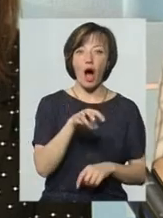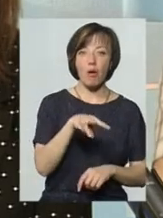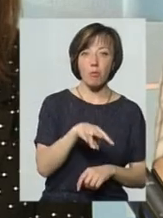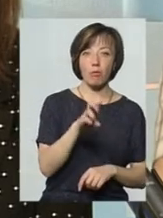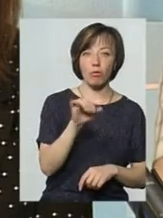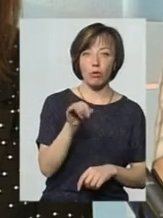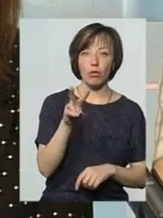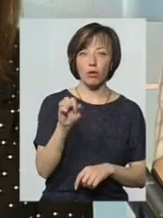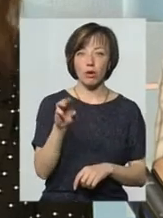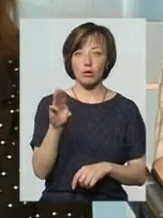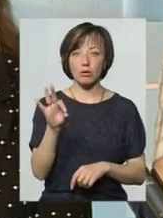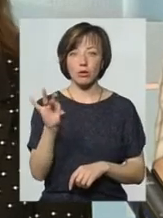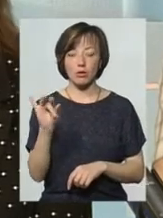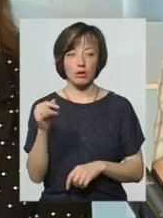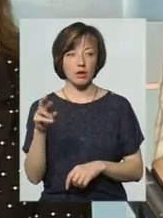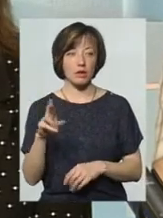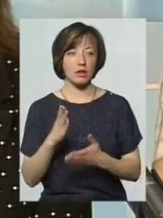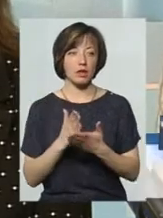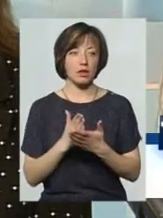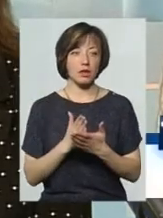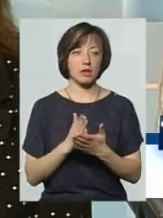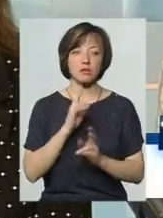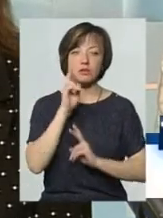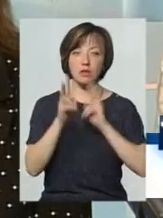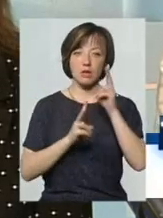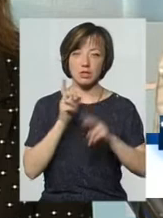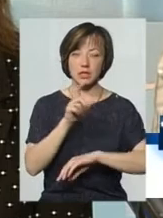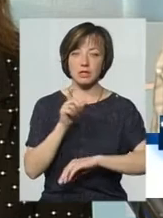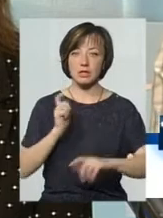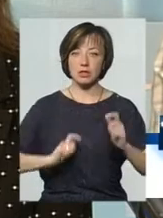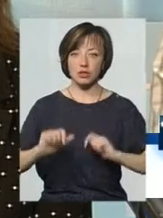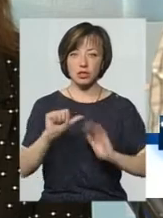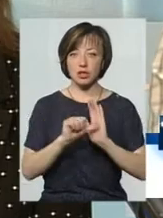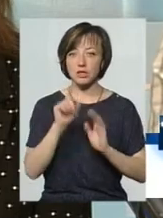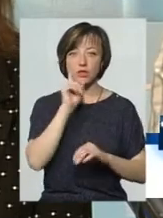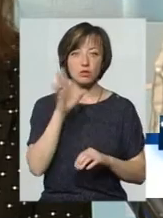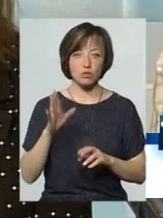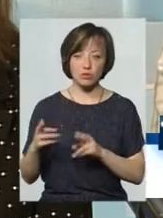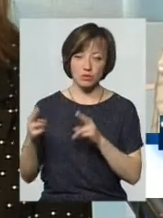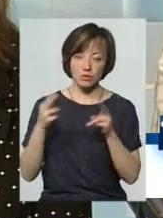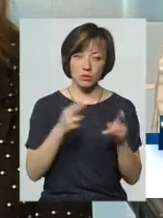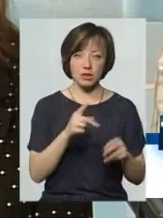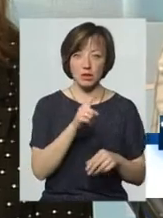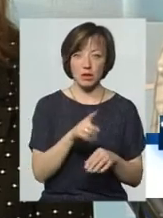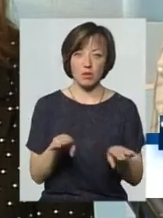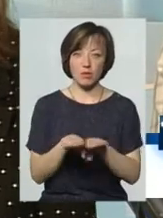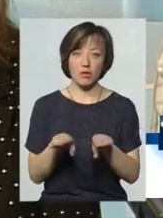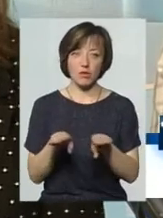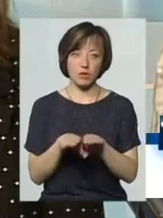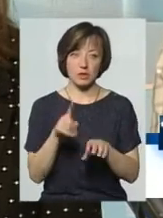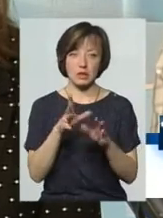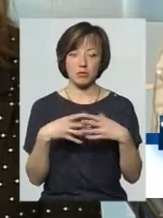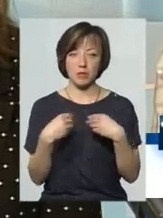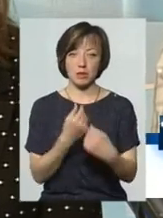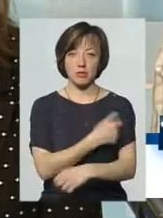такі... Одні скаржаться, що там на інститутський щось їм незручно туди добиратися, бо там вже ніби в них амбулаторія